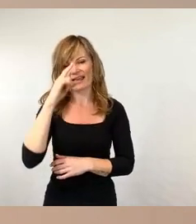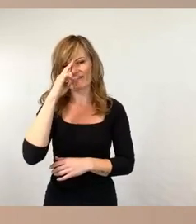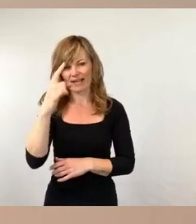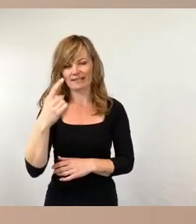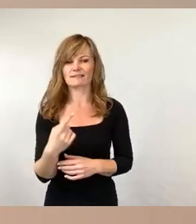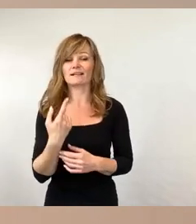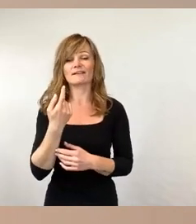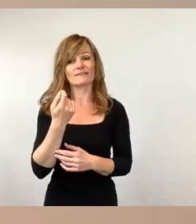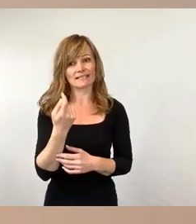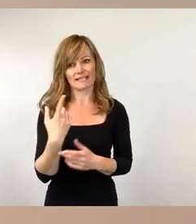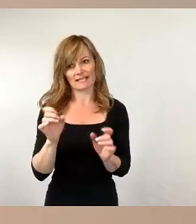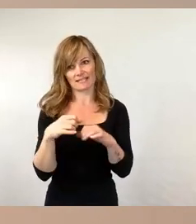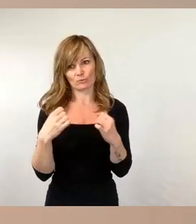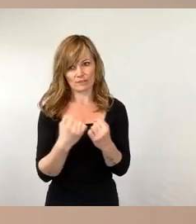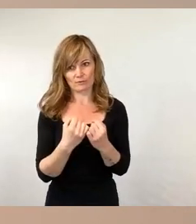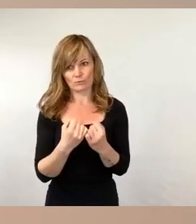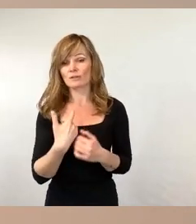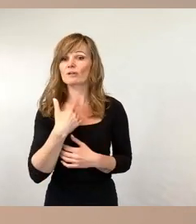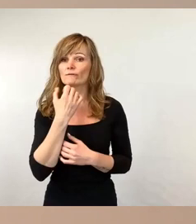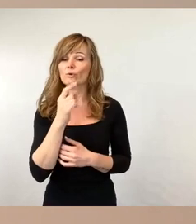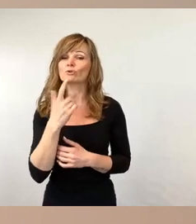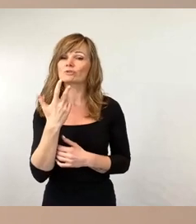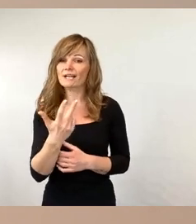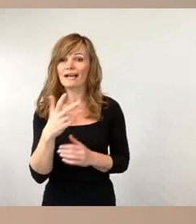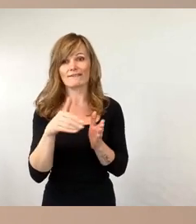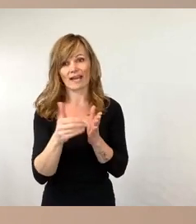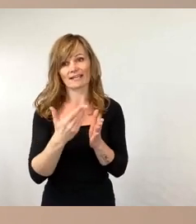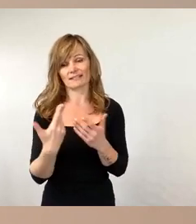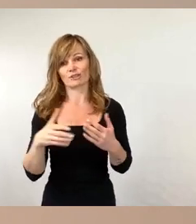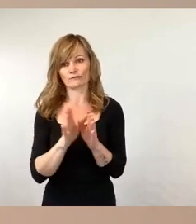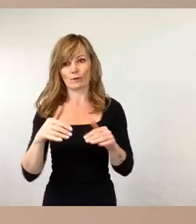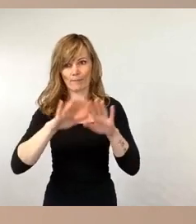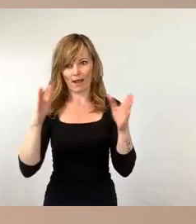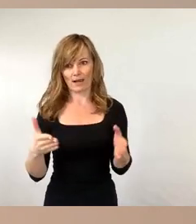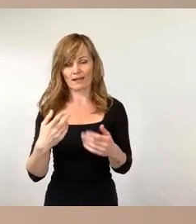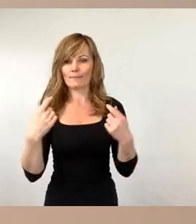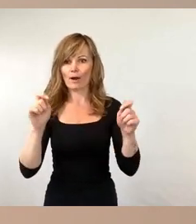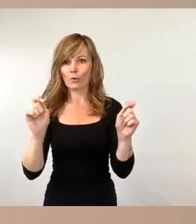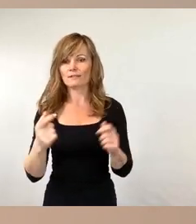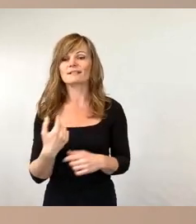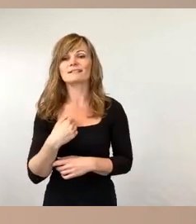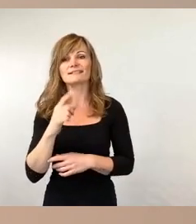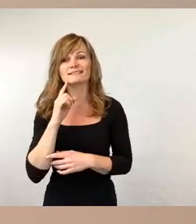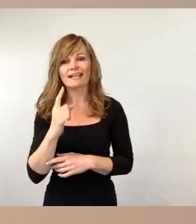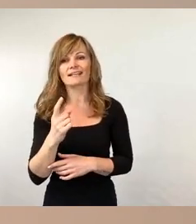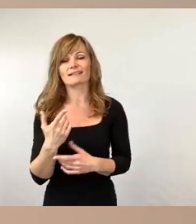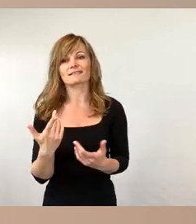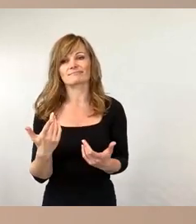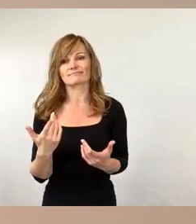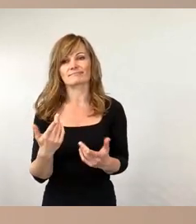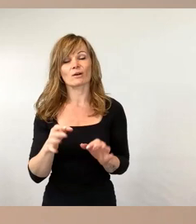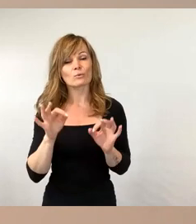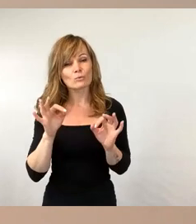Situation, wir wollen noch drei weitere Schwimmhallen bauen. Und da denke ich, sollte man oder ist man gut beraten,